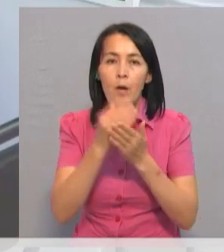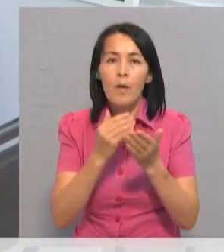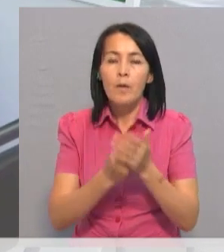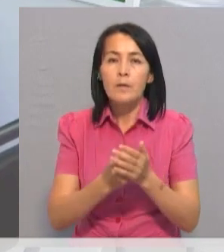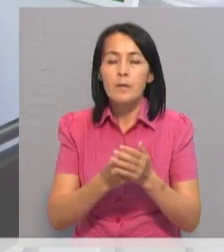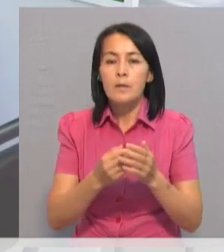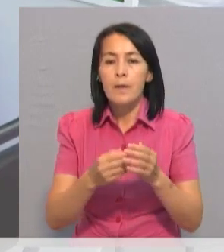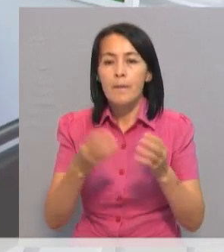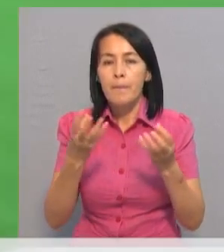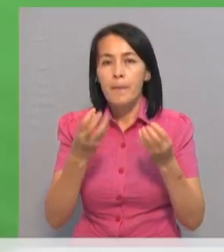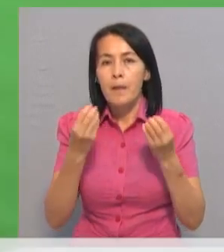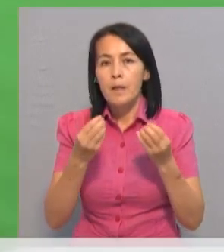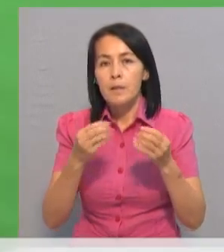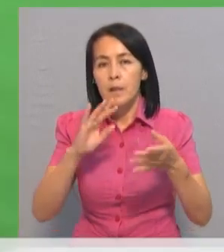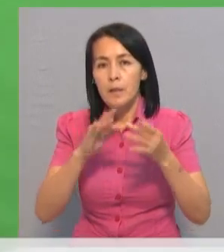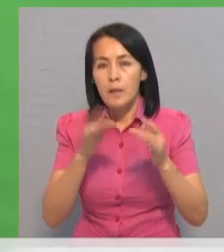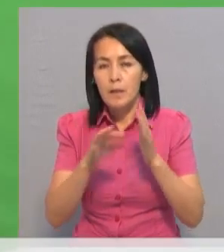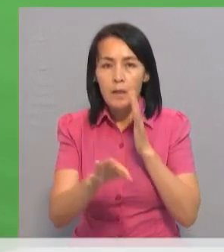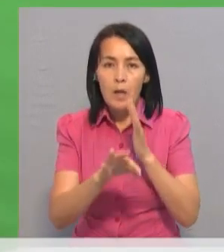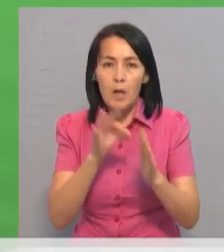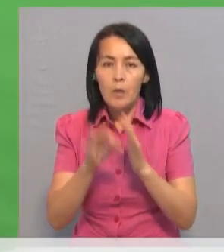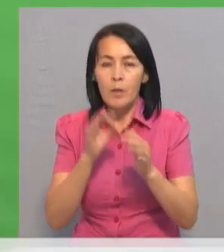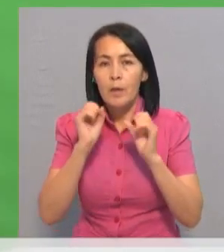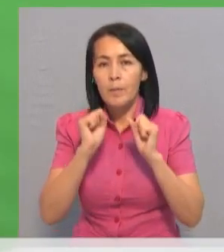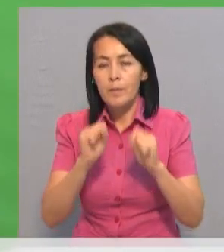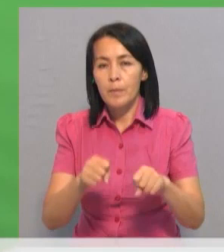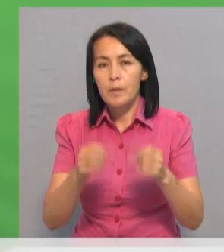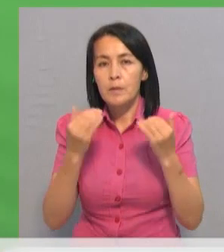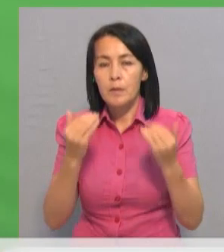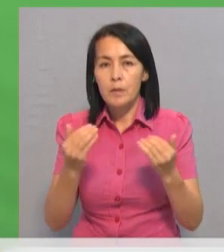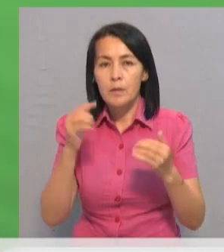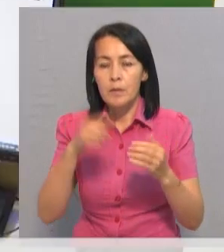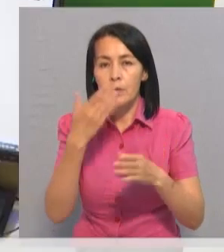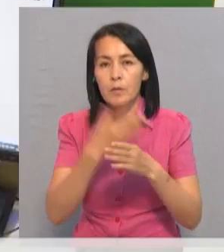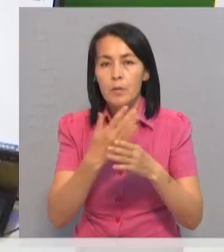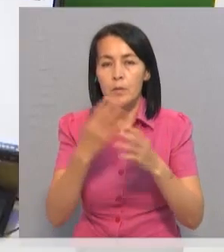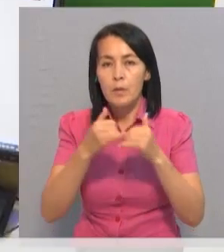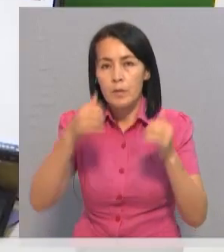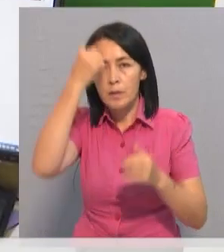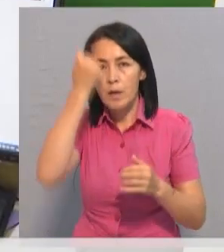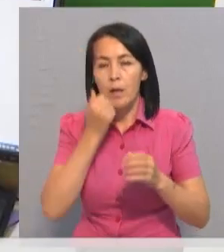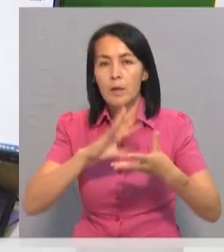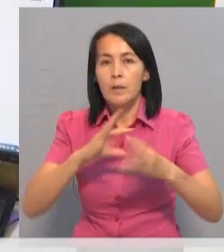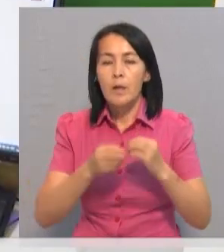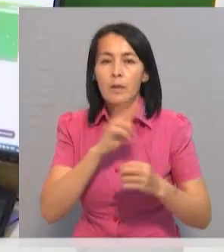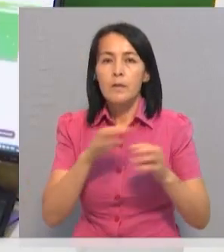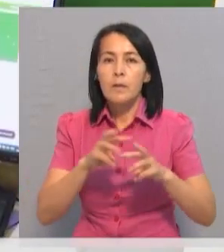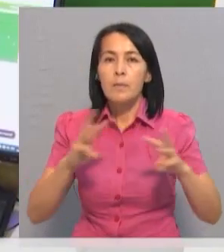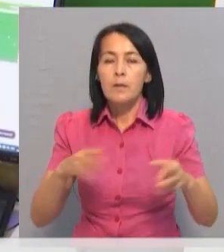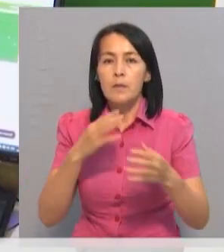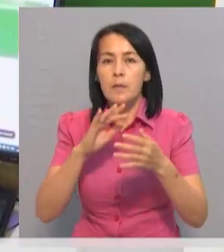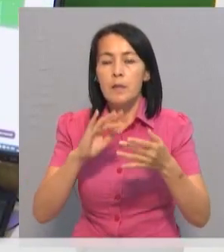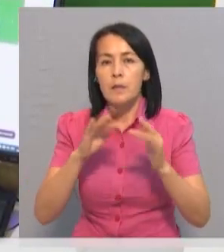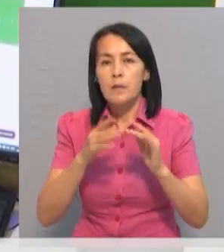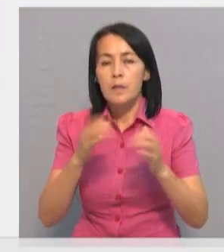системы iOS, а также в Play Market и App Gallery для пользователей системы Android. Услуга реализована благодаря совместной работе Министерства цифрового